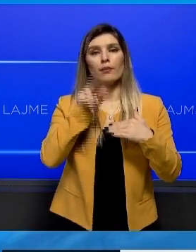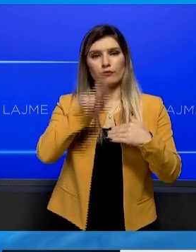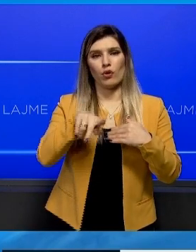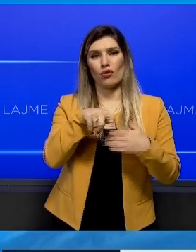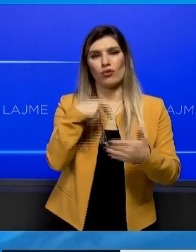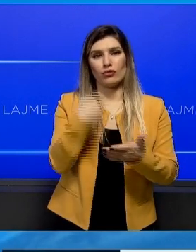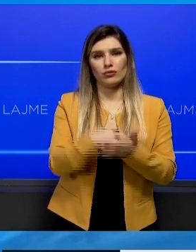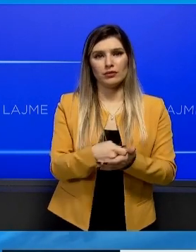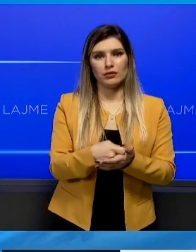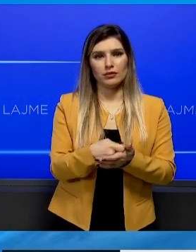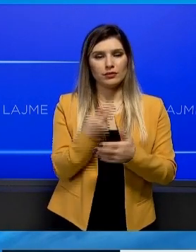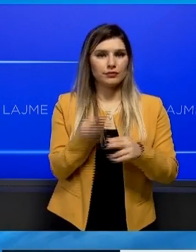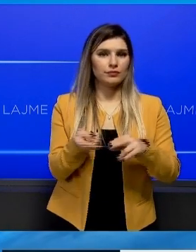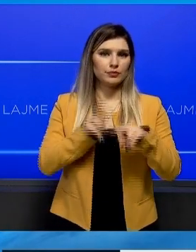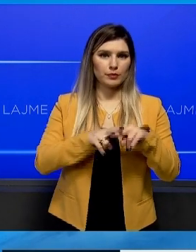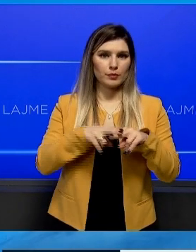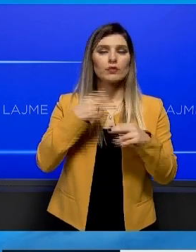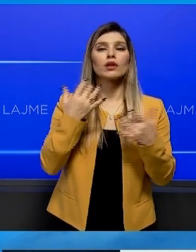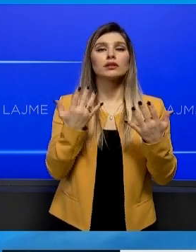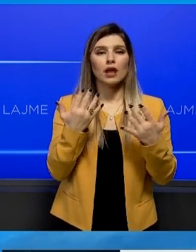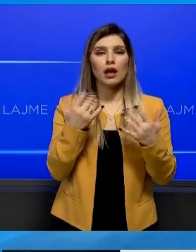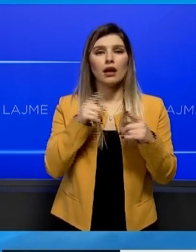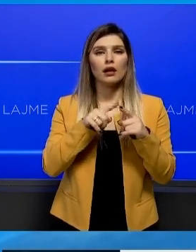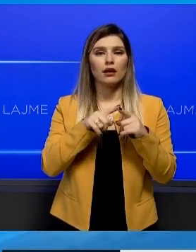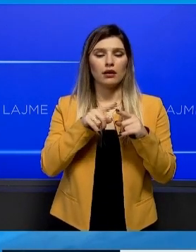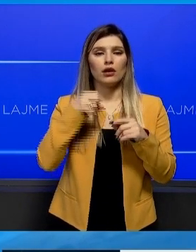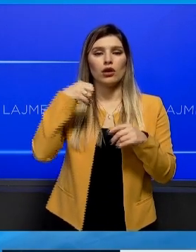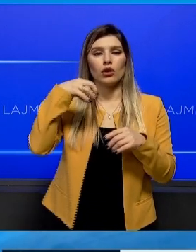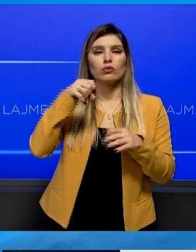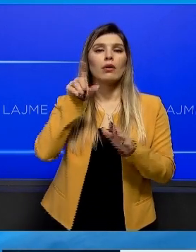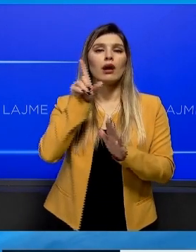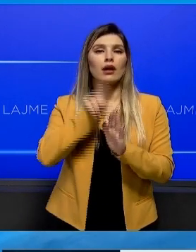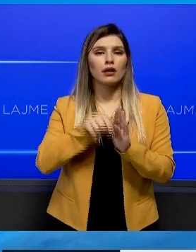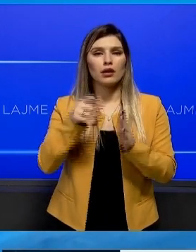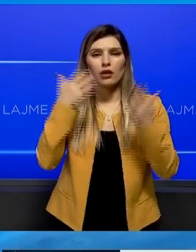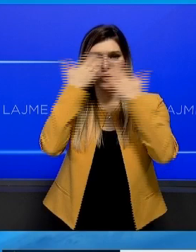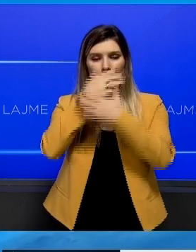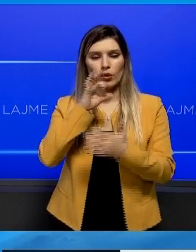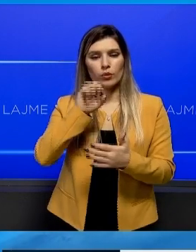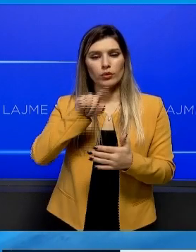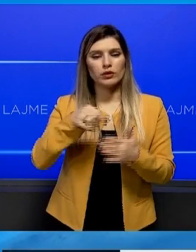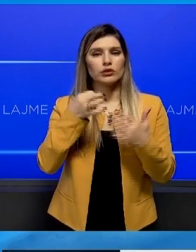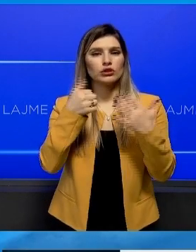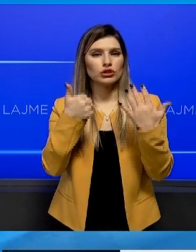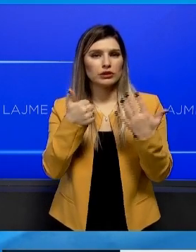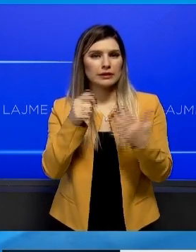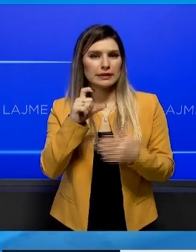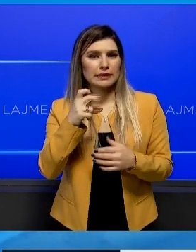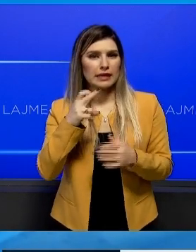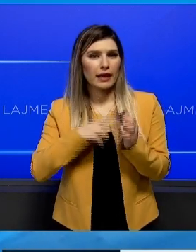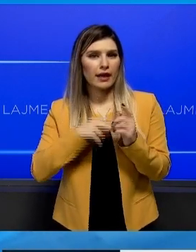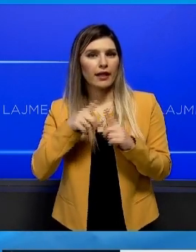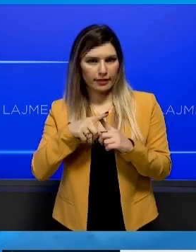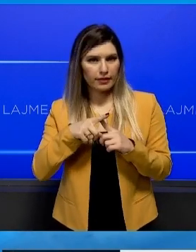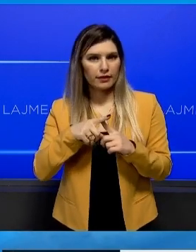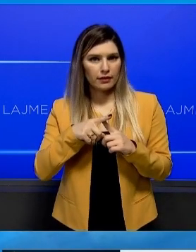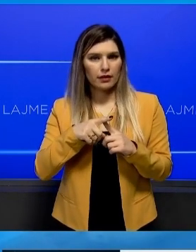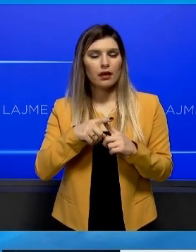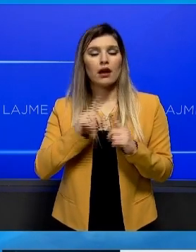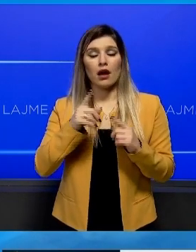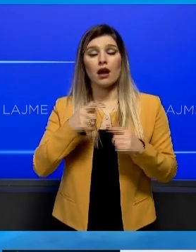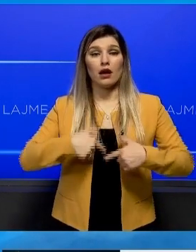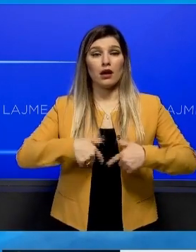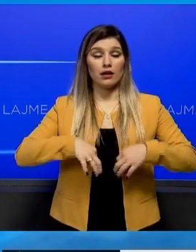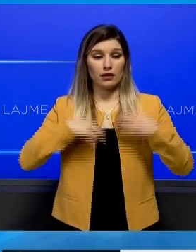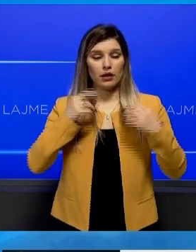qenë, dhe të faturohen me tarifen e në atës, ose tarifen e oltë rrëth 600, dhe tarifen e lortë, ose tarifen e ditës që është